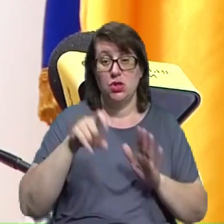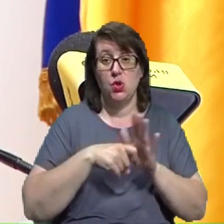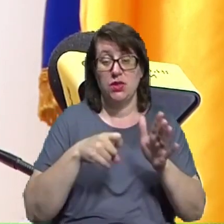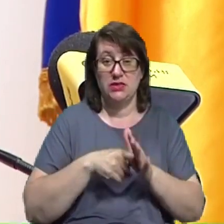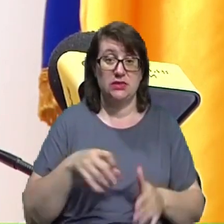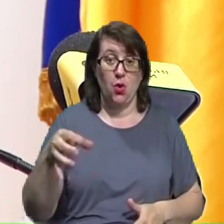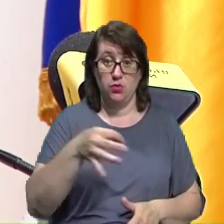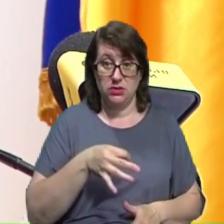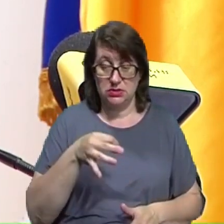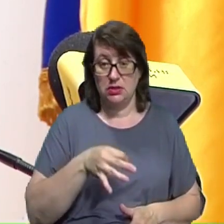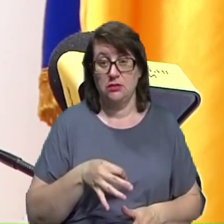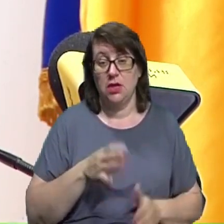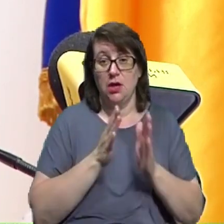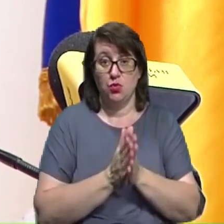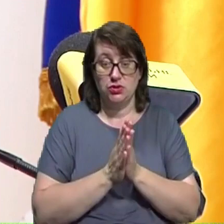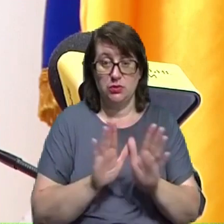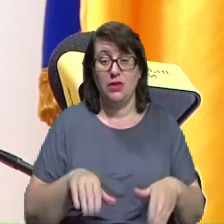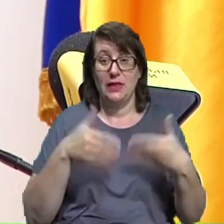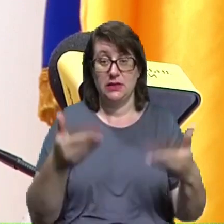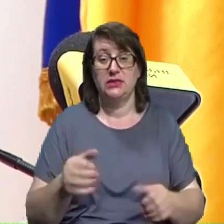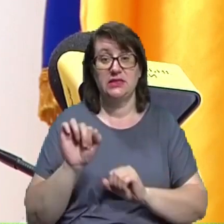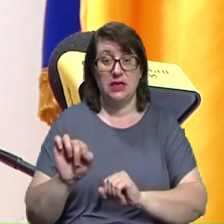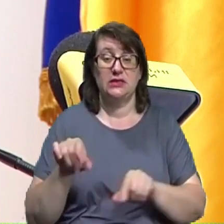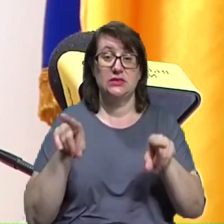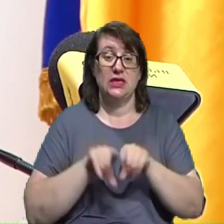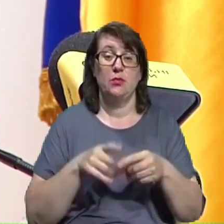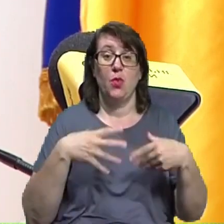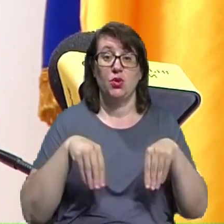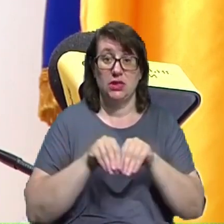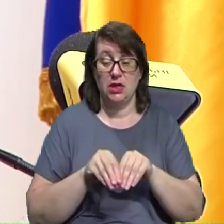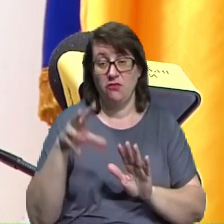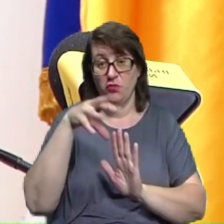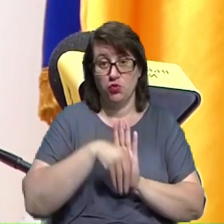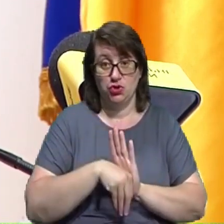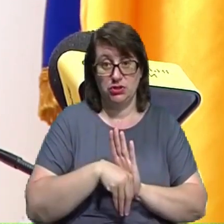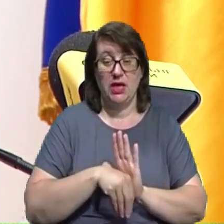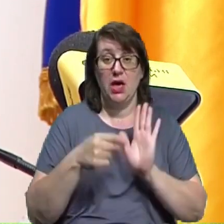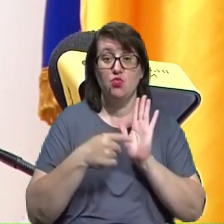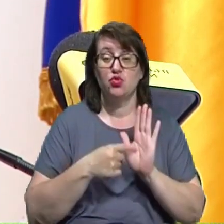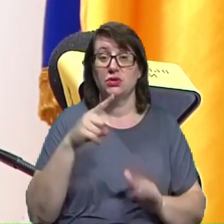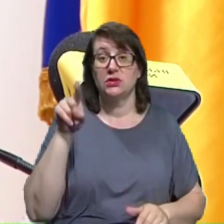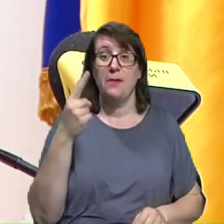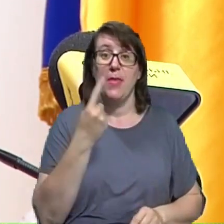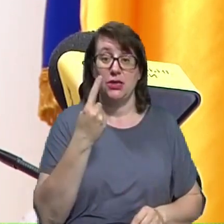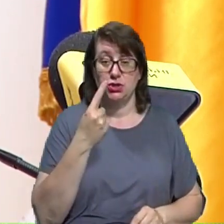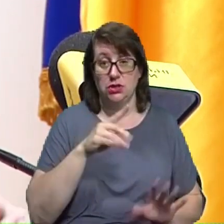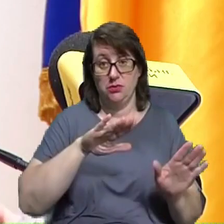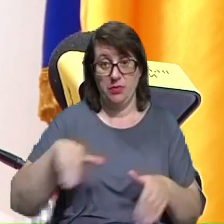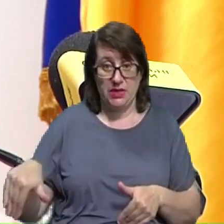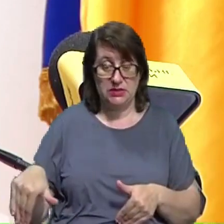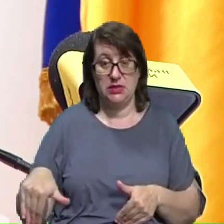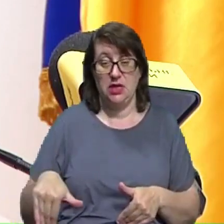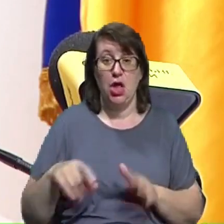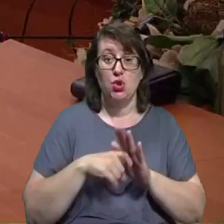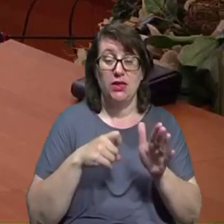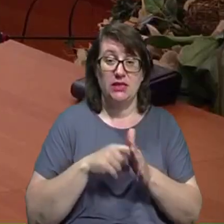просимо надати захист таким родинам і включити в пункт перший після Донецькій та Луганській